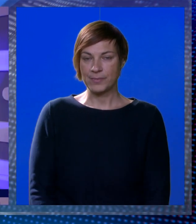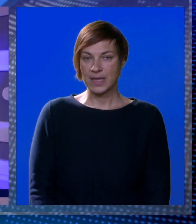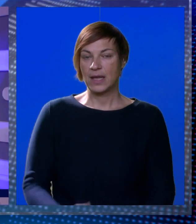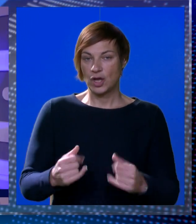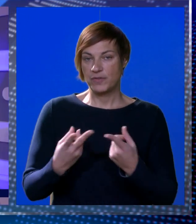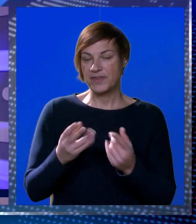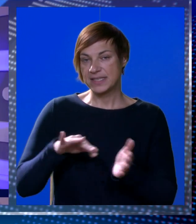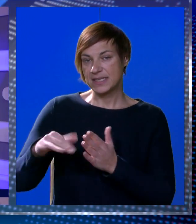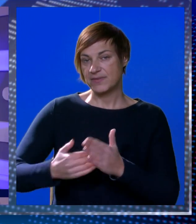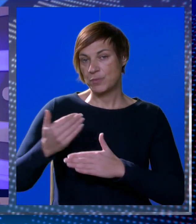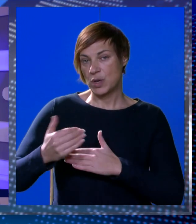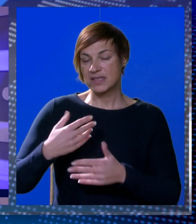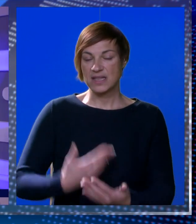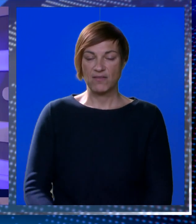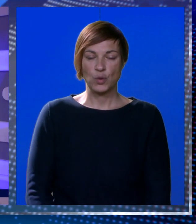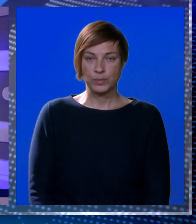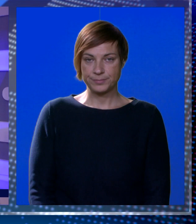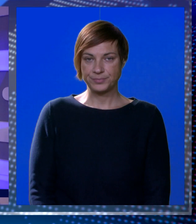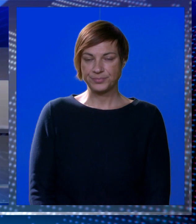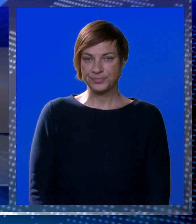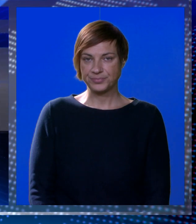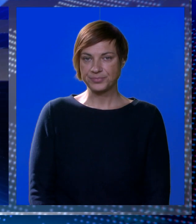A ove vijesti izdvajamo u nastavku.